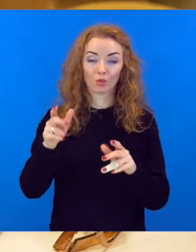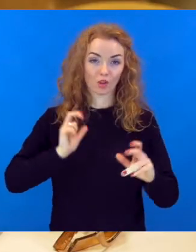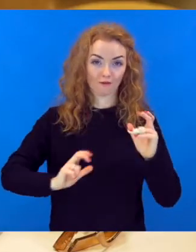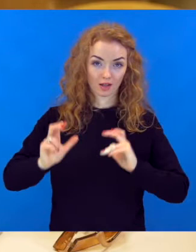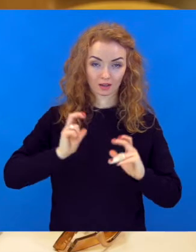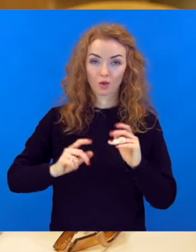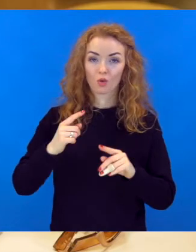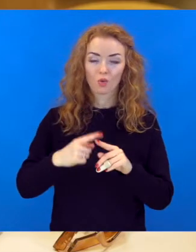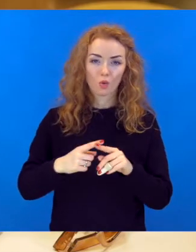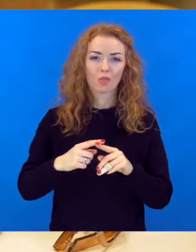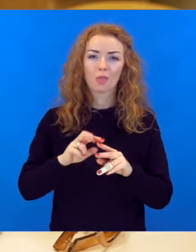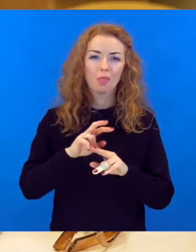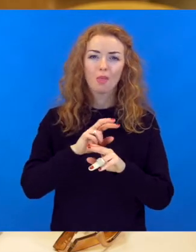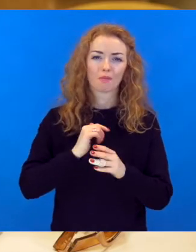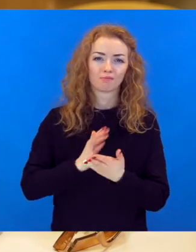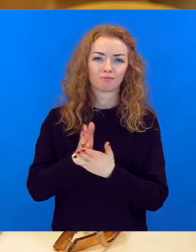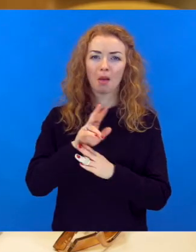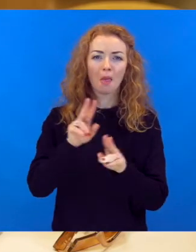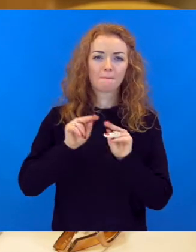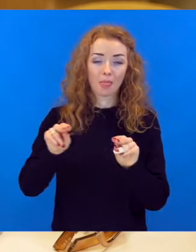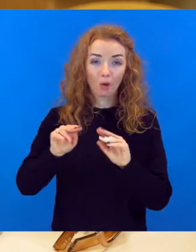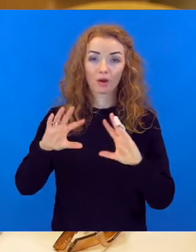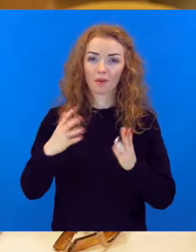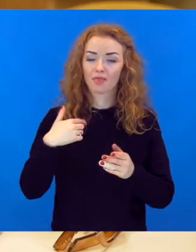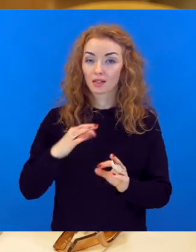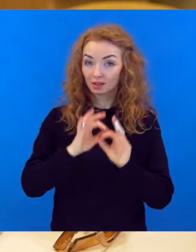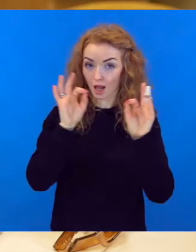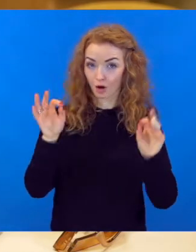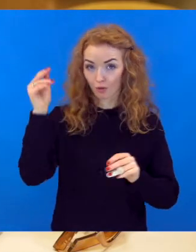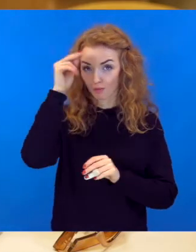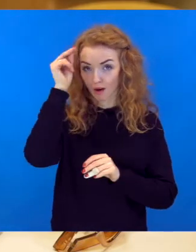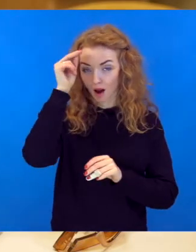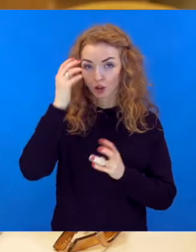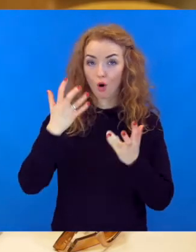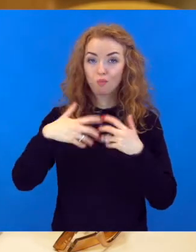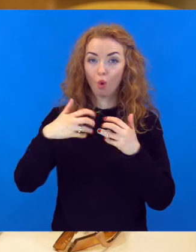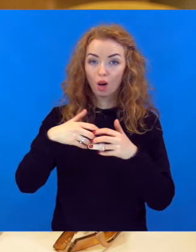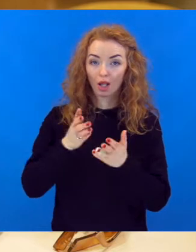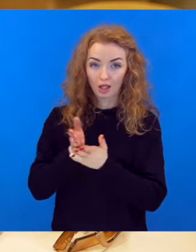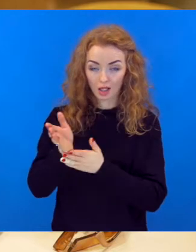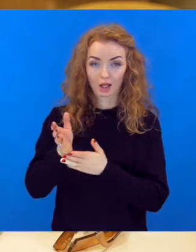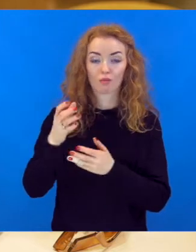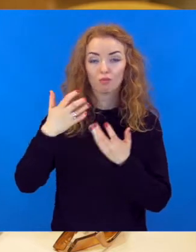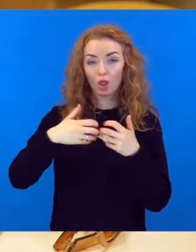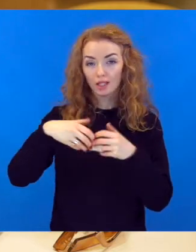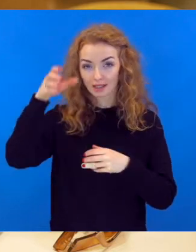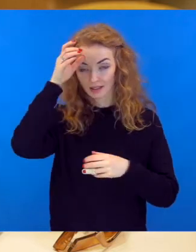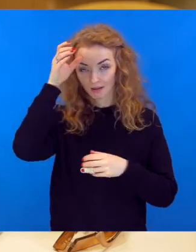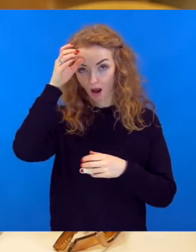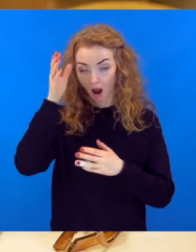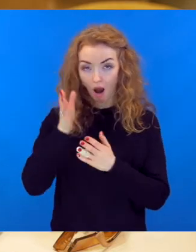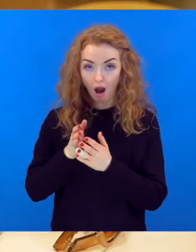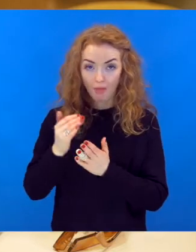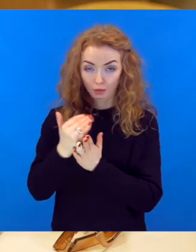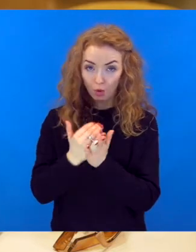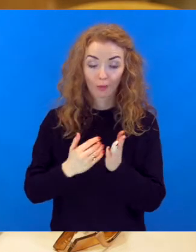primārais skatījums absolūti ne pedagoģija, bet es sāku mācīties politioloģiju, politikas zinātnes programmu.